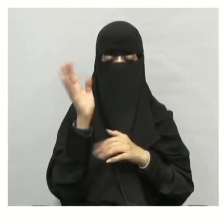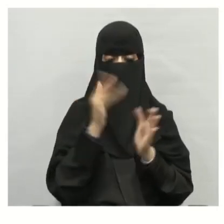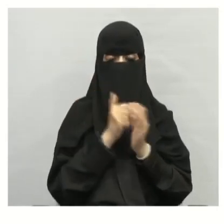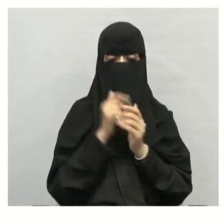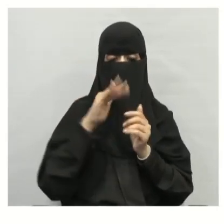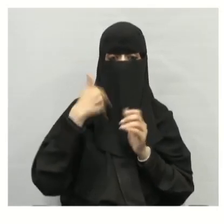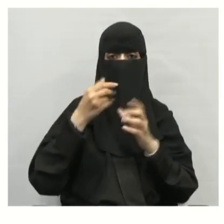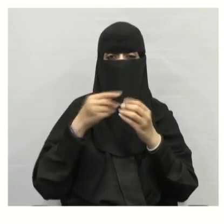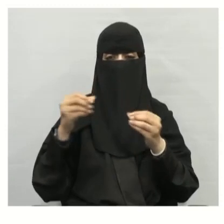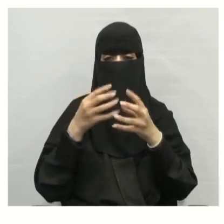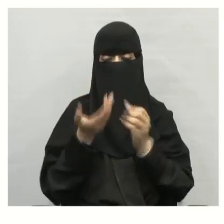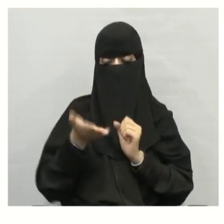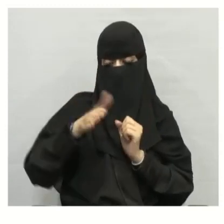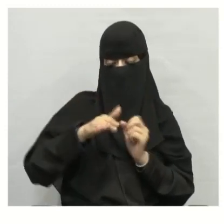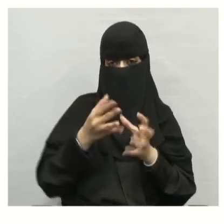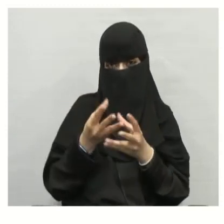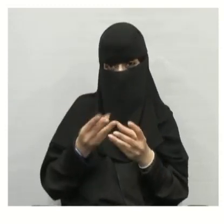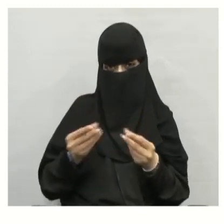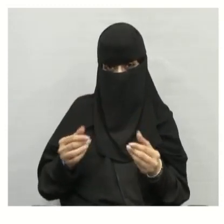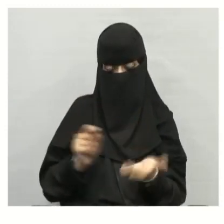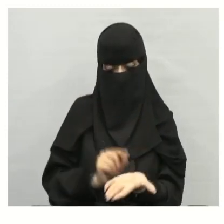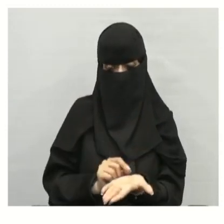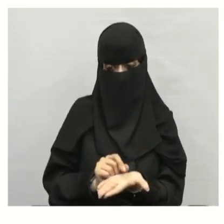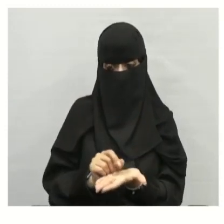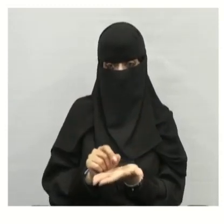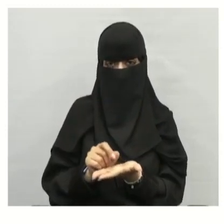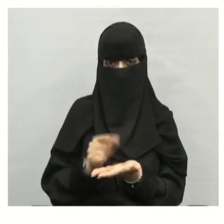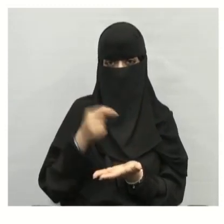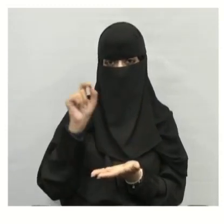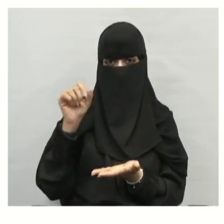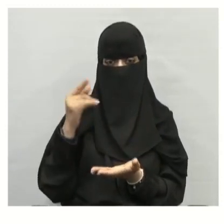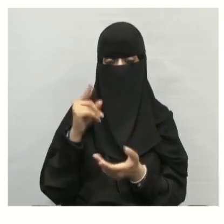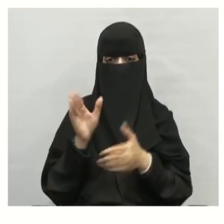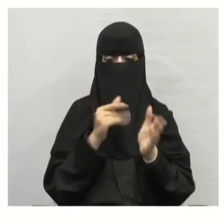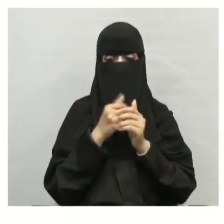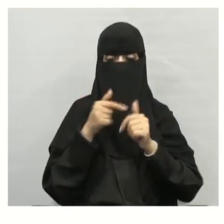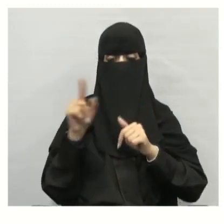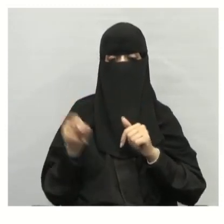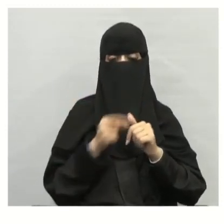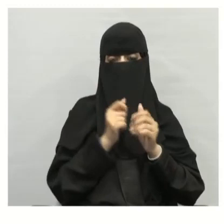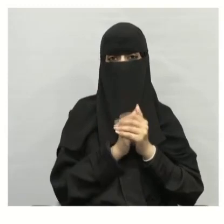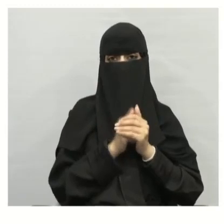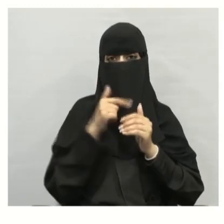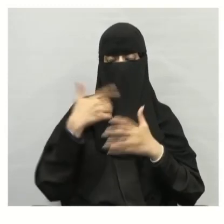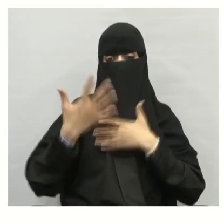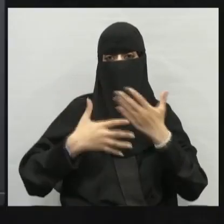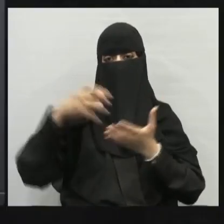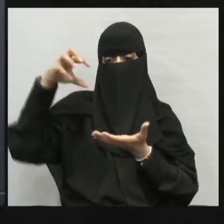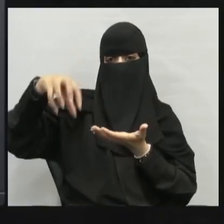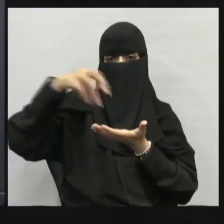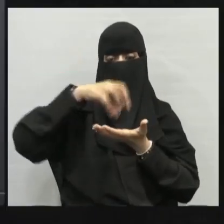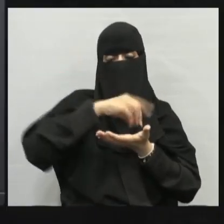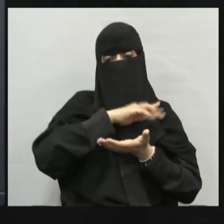رابع ثم بعد ذلك المحللات مثل البكتيريا والفطريات وهنا انتقال للطاقة عبر